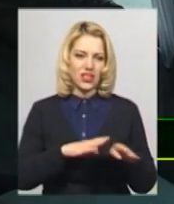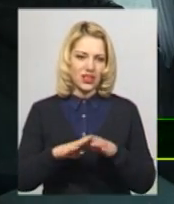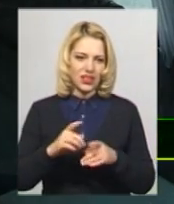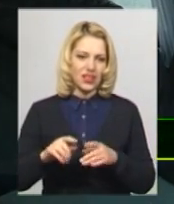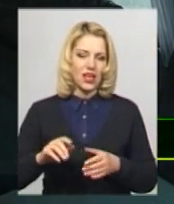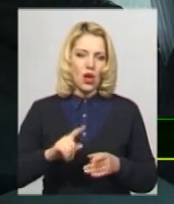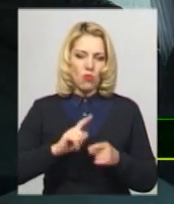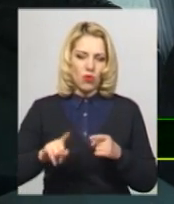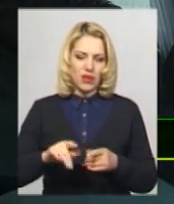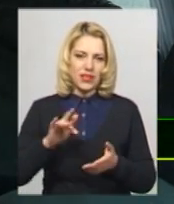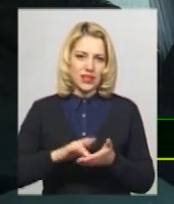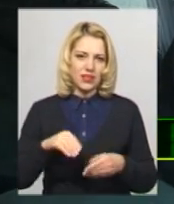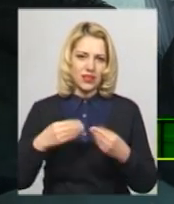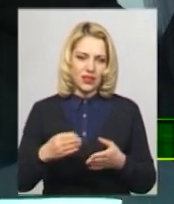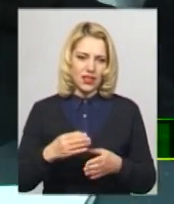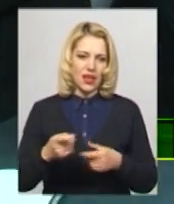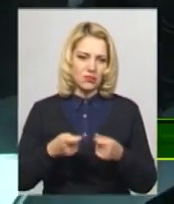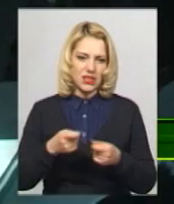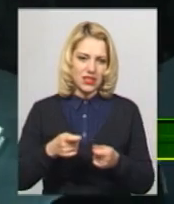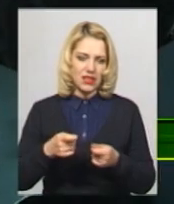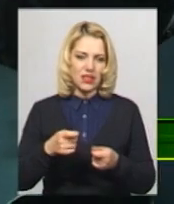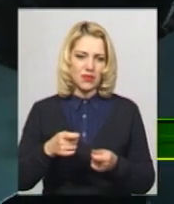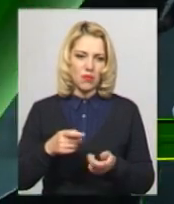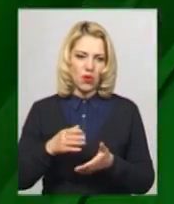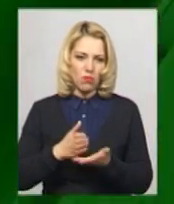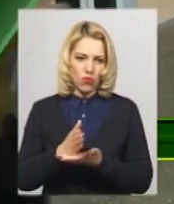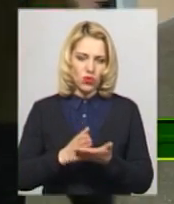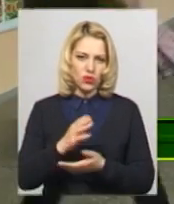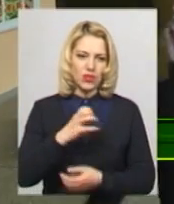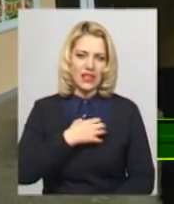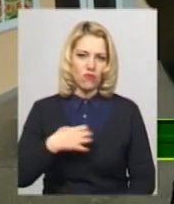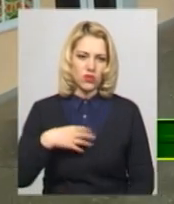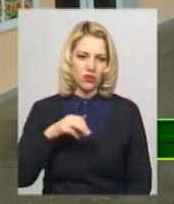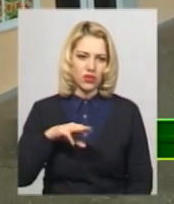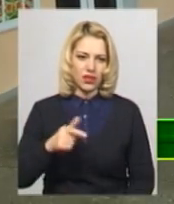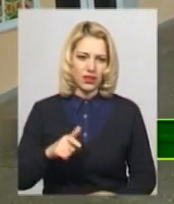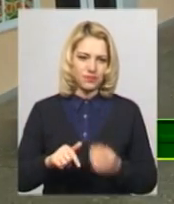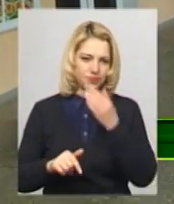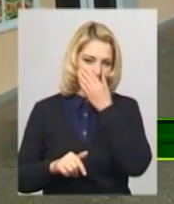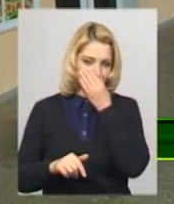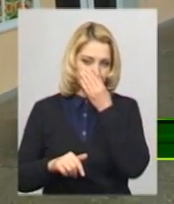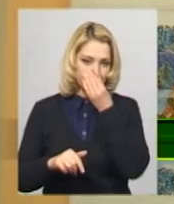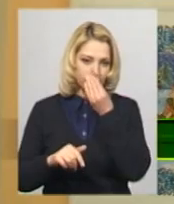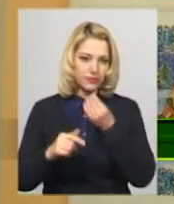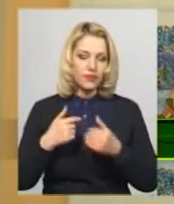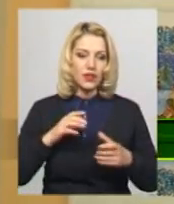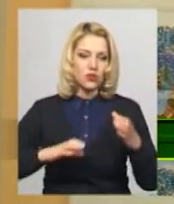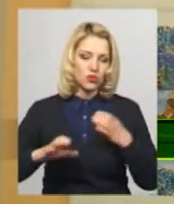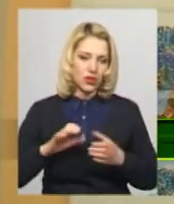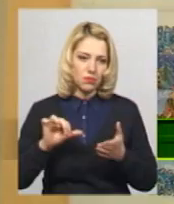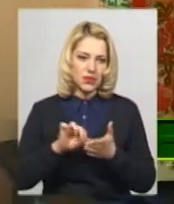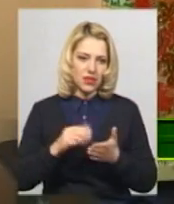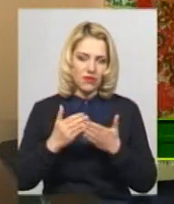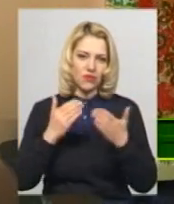мобільний центр надання адміністративних послуг працює в Славуцькій ОТГ. Студенти та викладачі з Дніпра представили у Хмельницькому